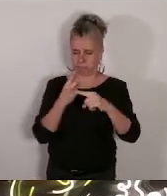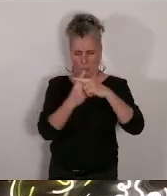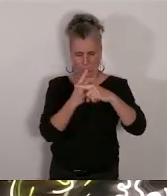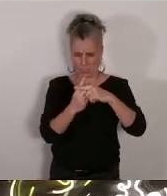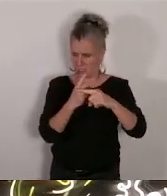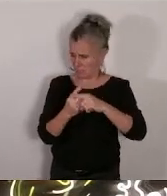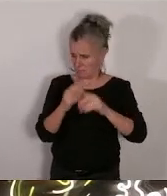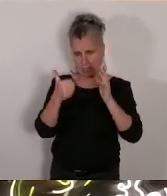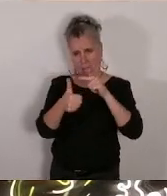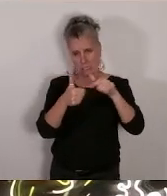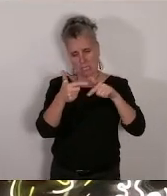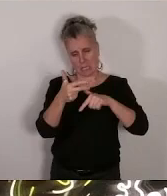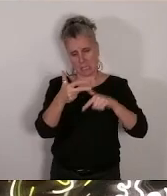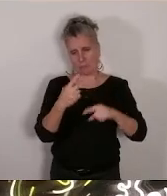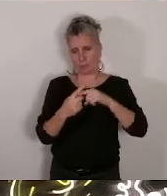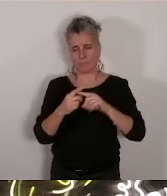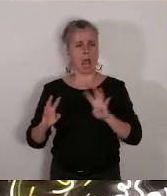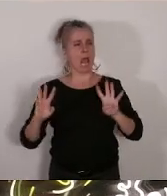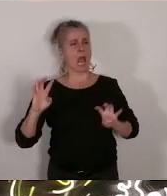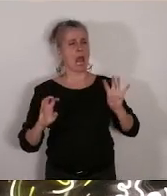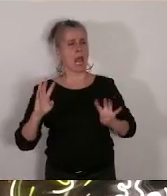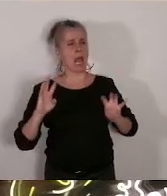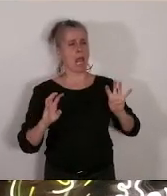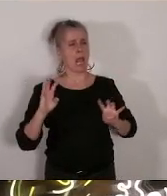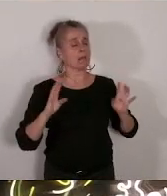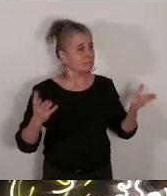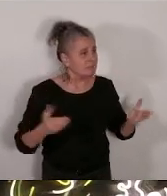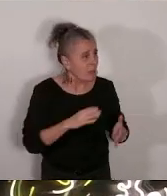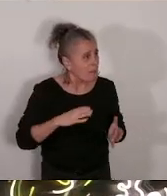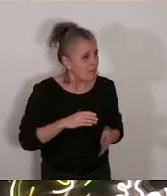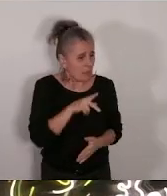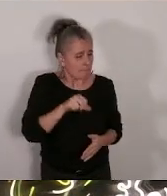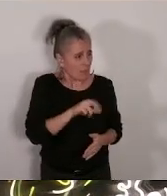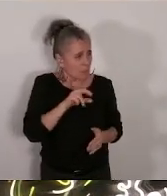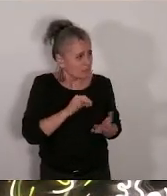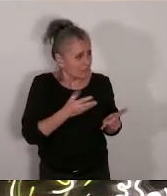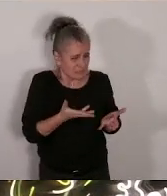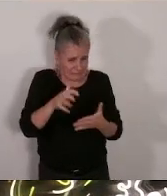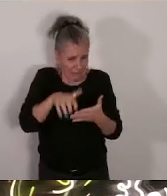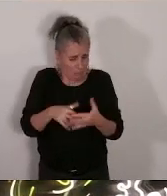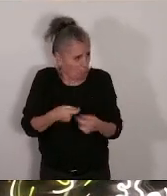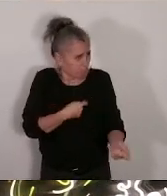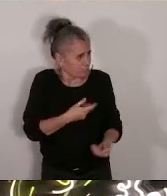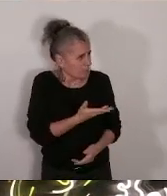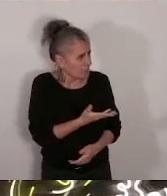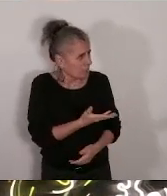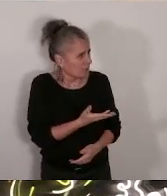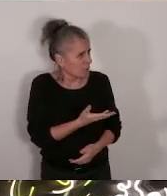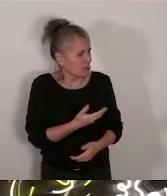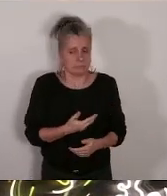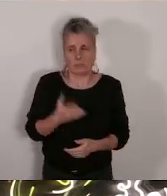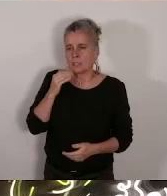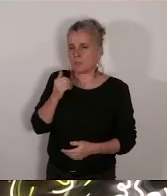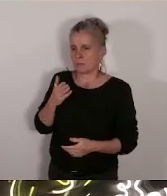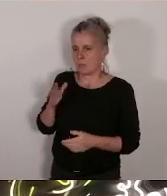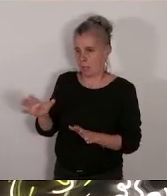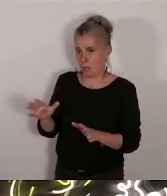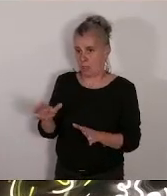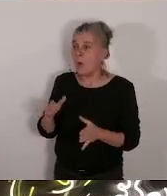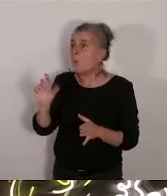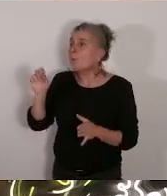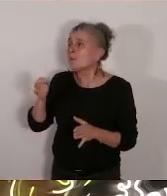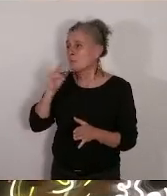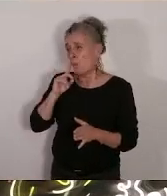positives en soi. Mme Parodi, ce n'est pas le bon rapport. Allez. C'est pour ça. Oui, parce que vous avez